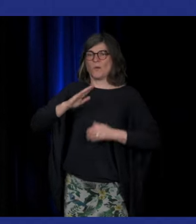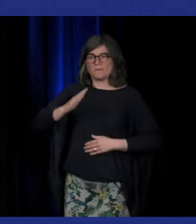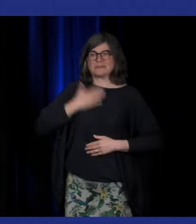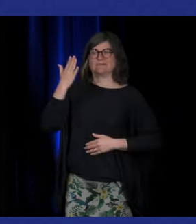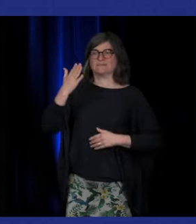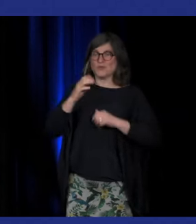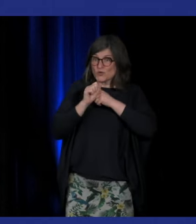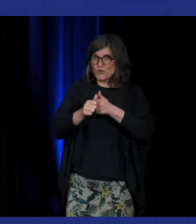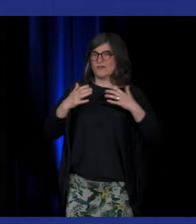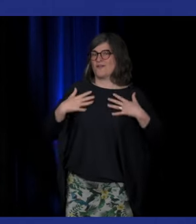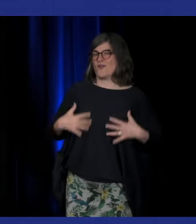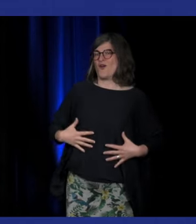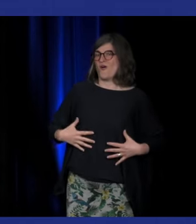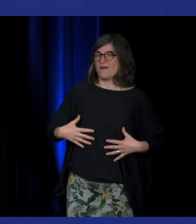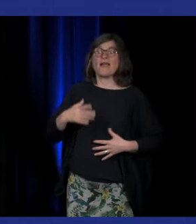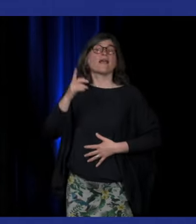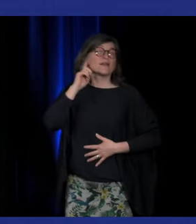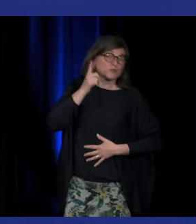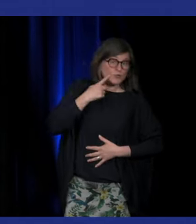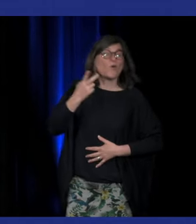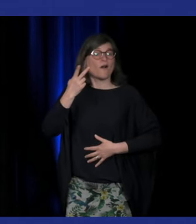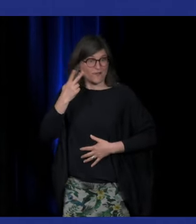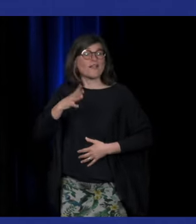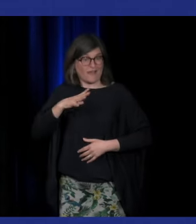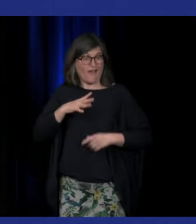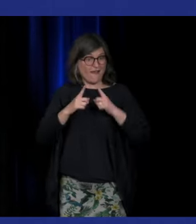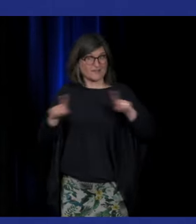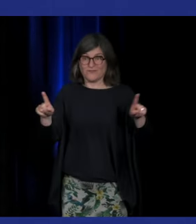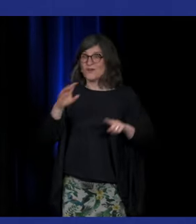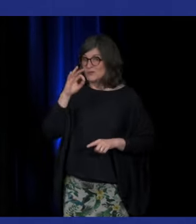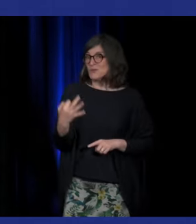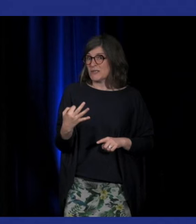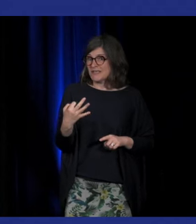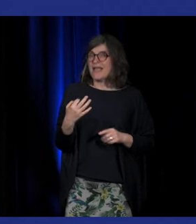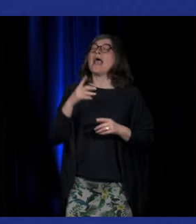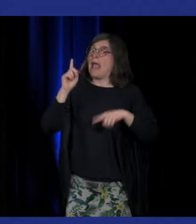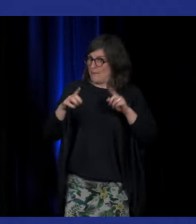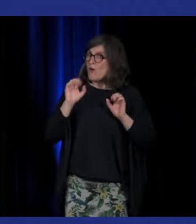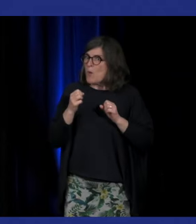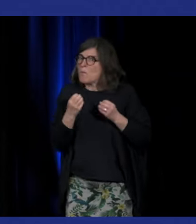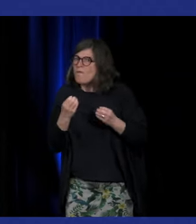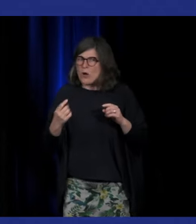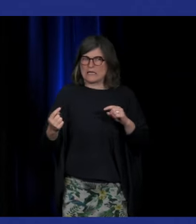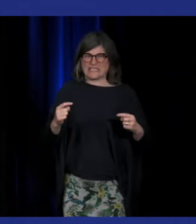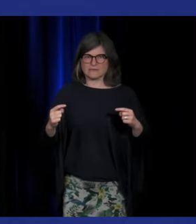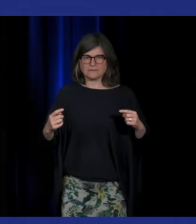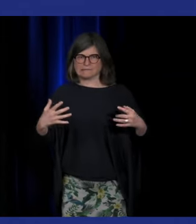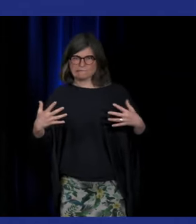de la même manière entre sourds et entendants. Et c'est ça parfois qui provoque des tensions, petits,